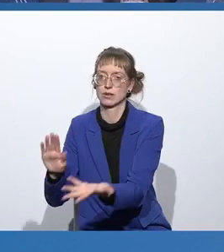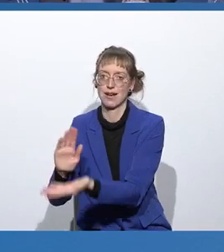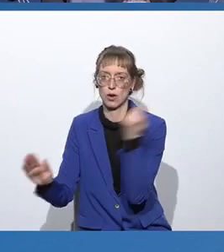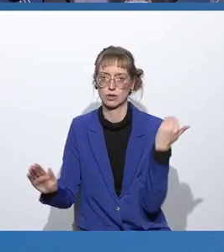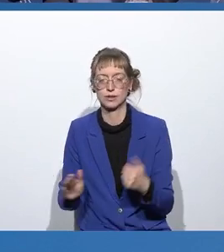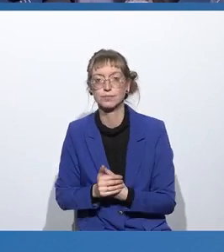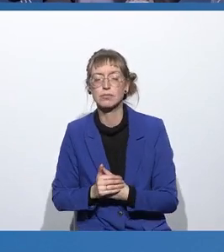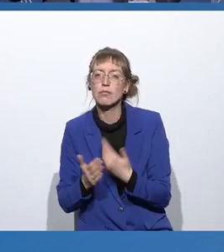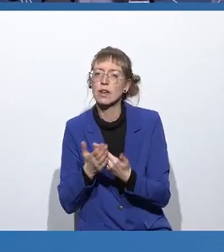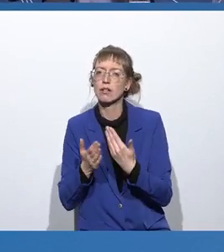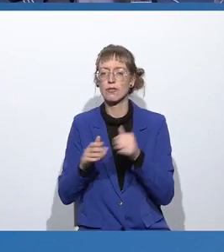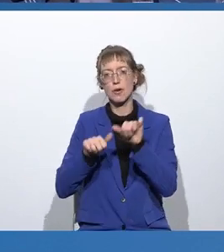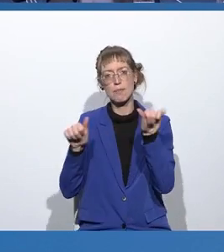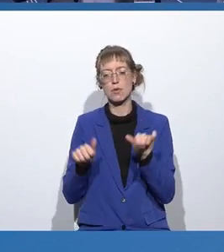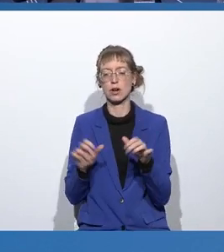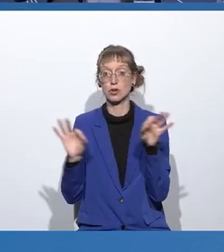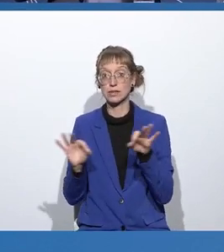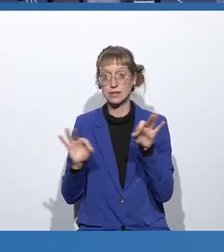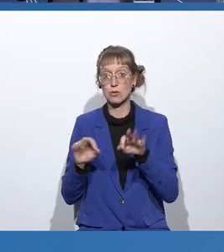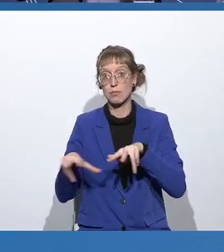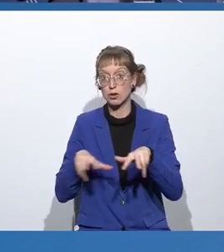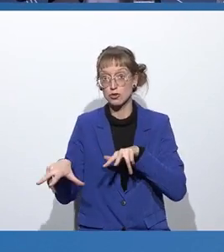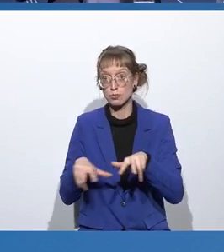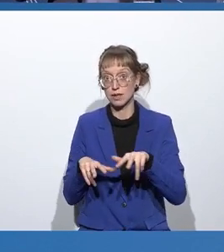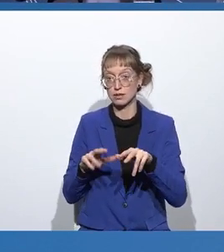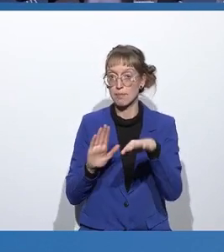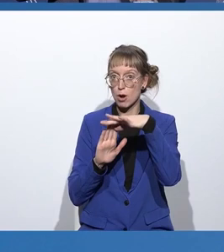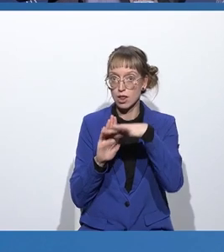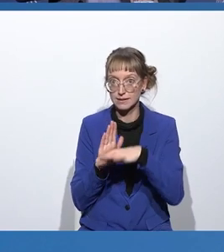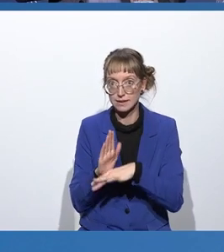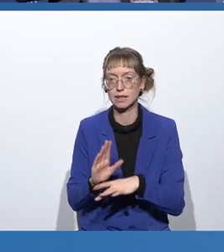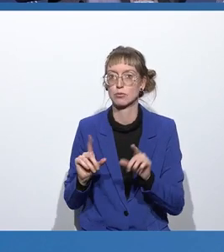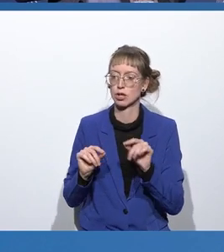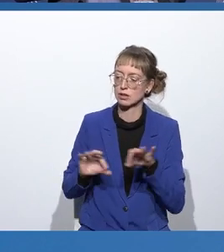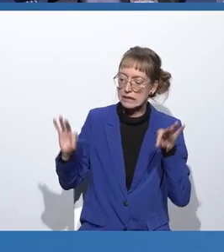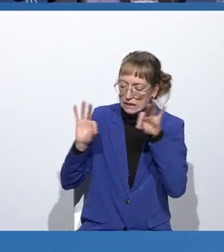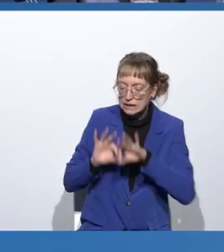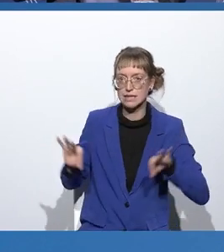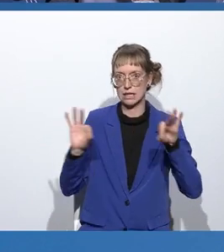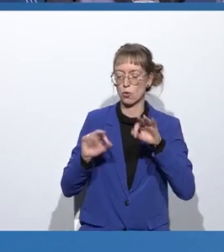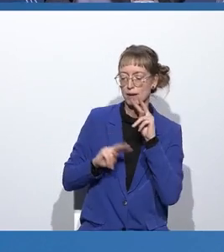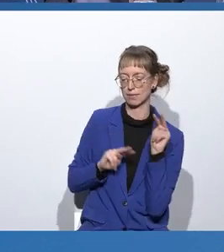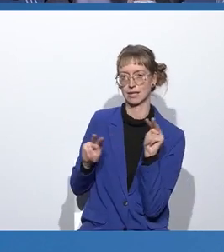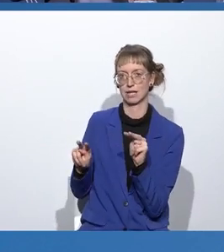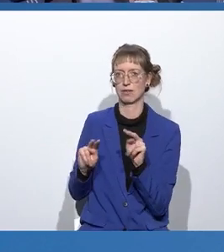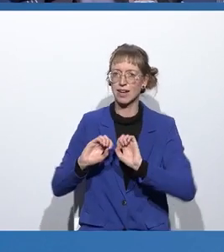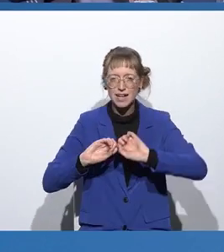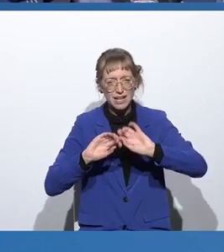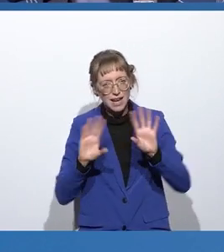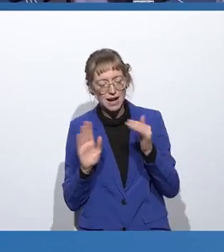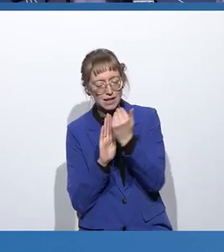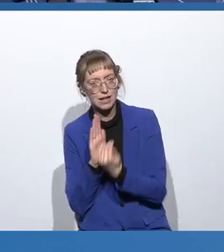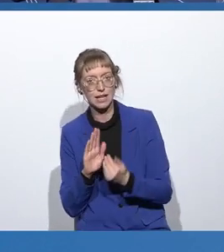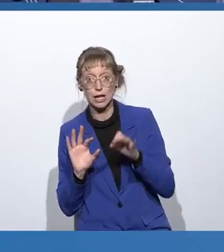Risk Management Policy. Das wird bei uns auch stark aus der Risikoperspektive betrachtet. Die klare und ganz verbindliche